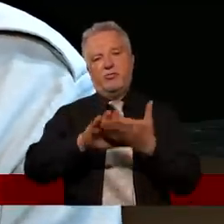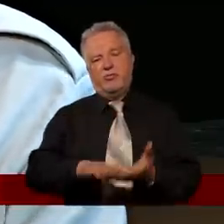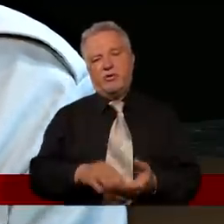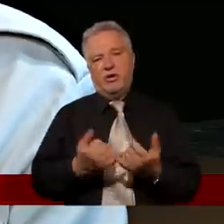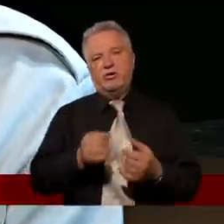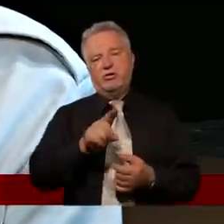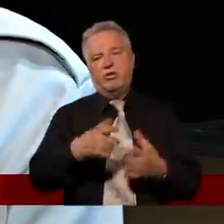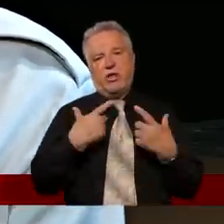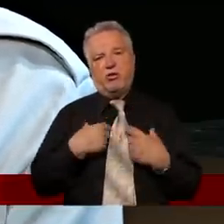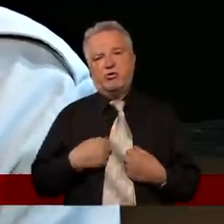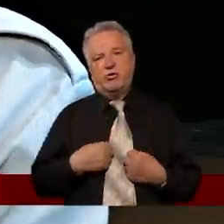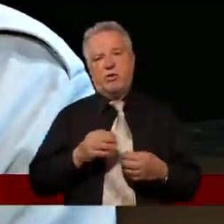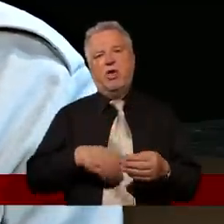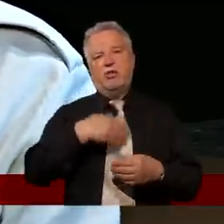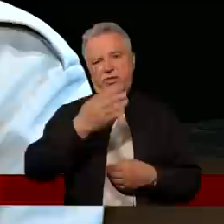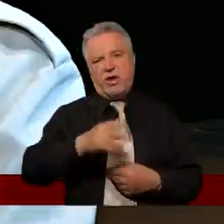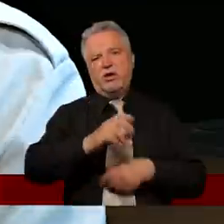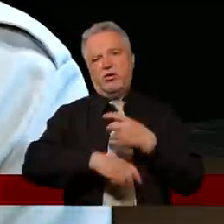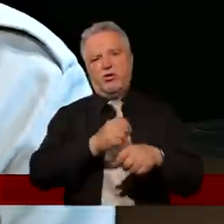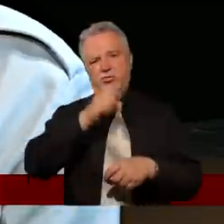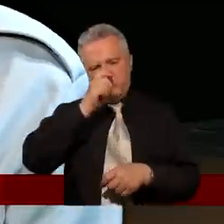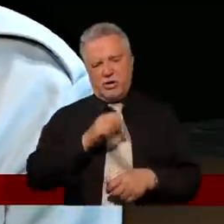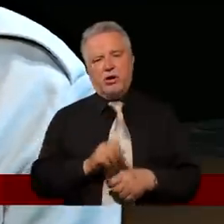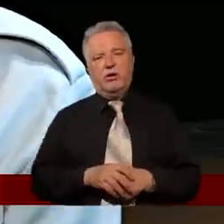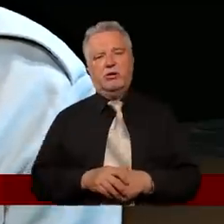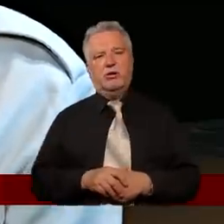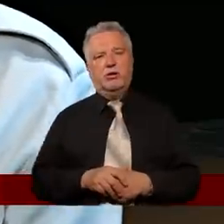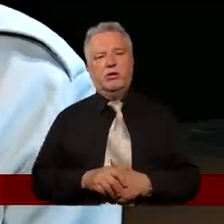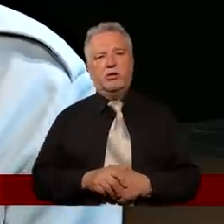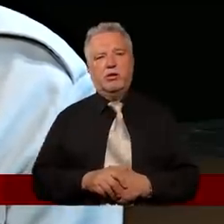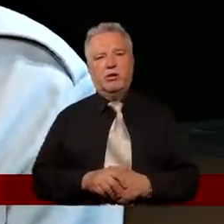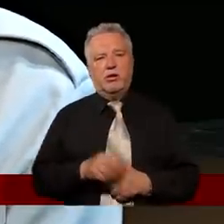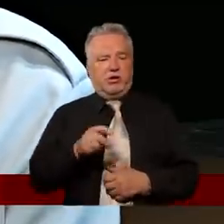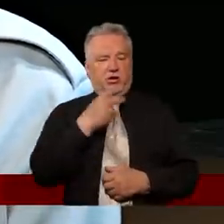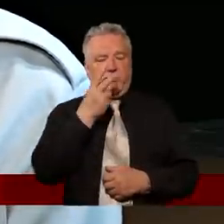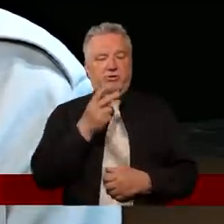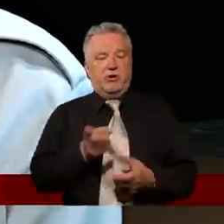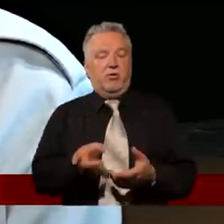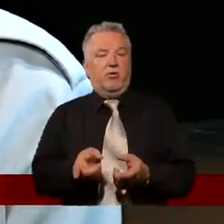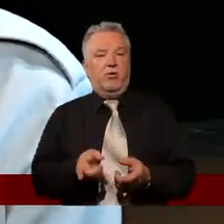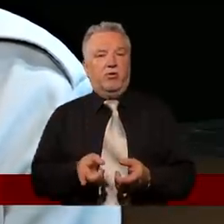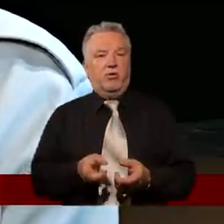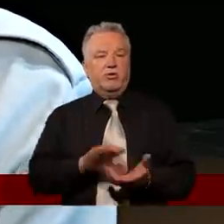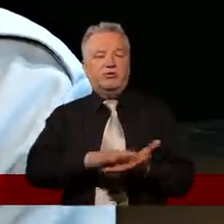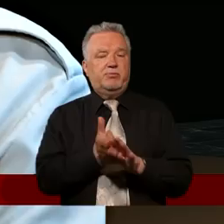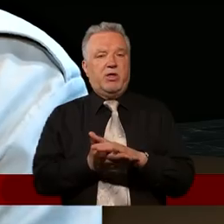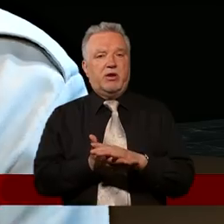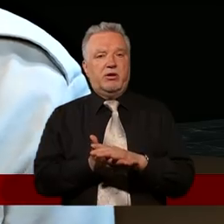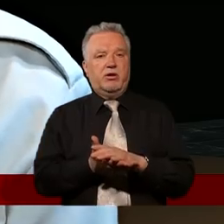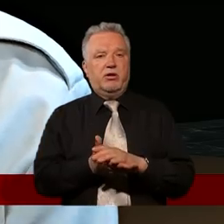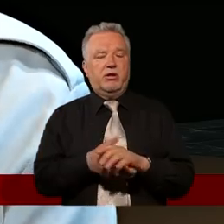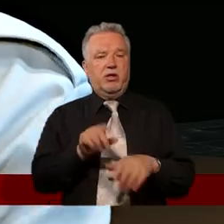ta osoba rani, robiła to, co robiła. Nie widzę efektów. I w pewnym momencie